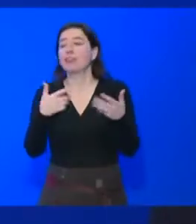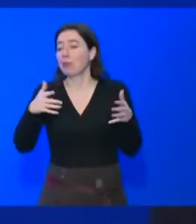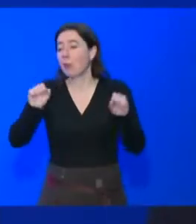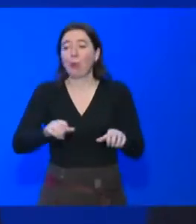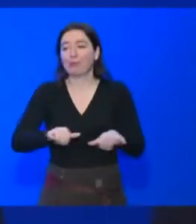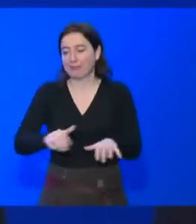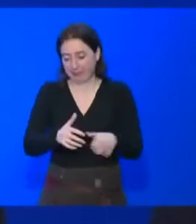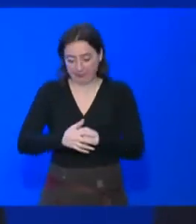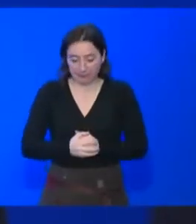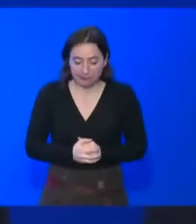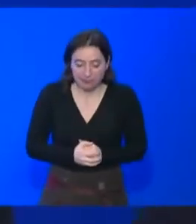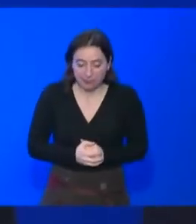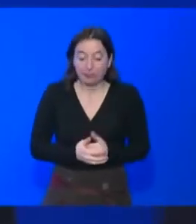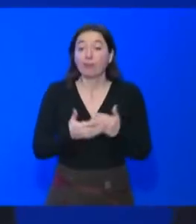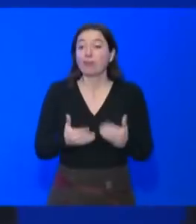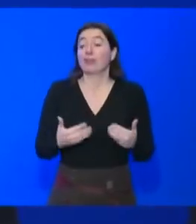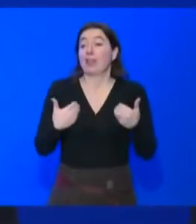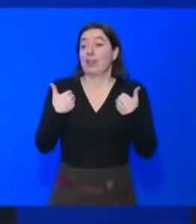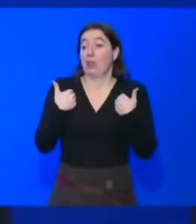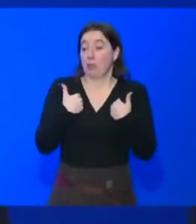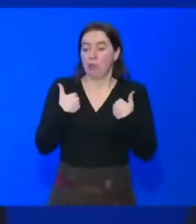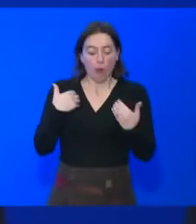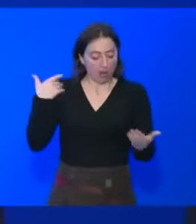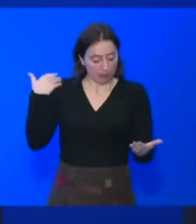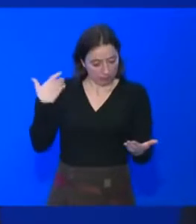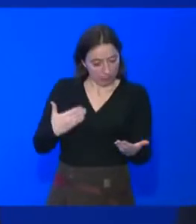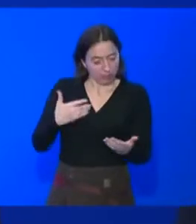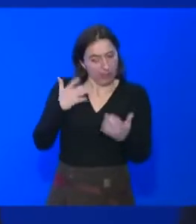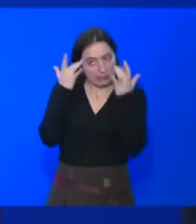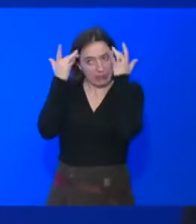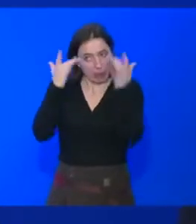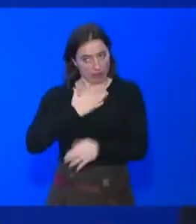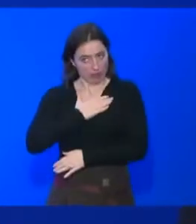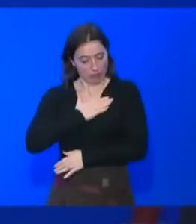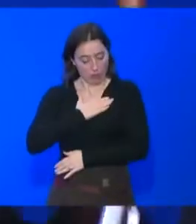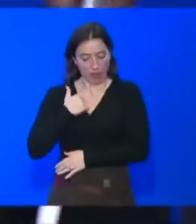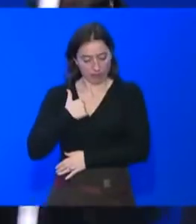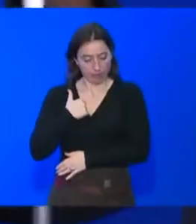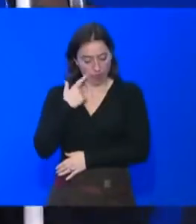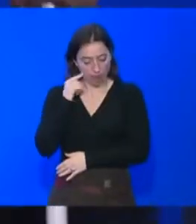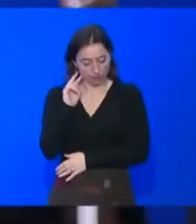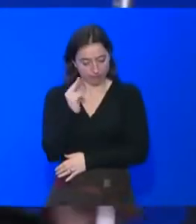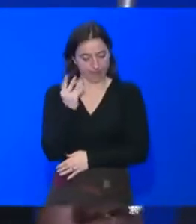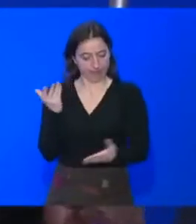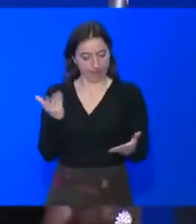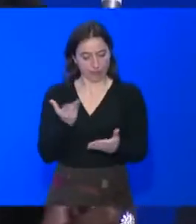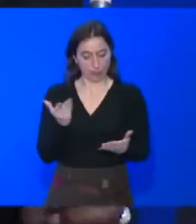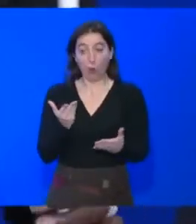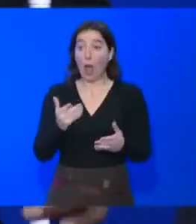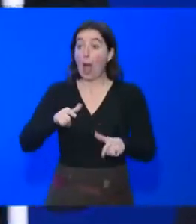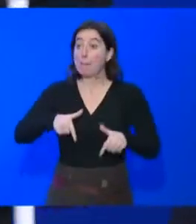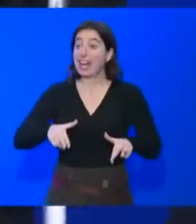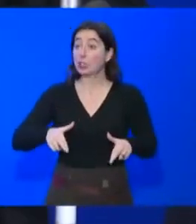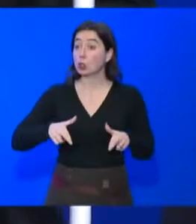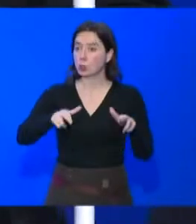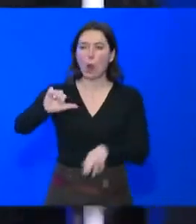Alors, si vous voulez, en me basant de mon expérience, je me suis aperçue que, quand je marche dans la rue, qu'est-ce que les gens